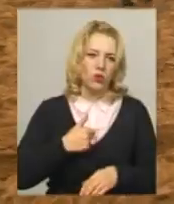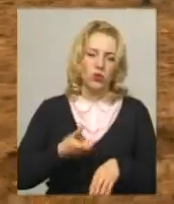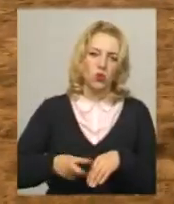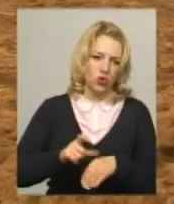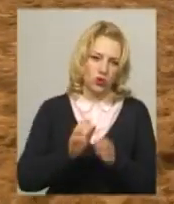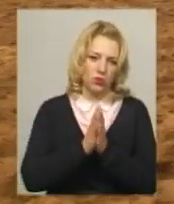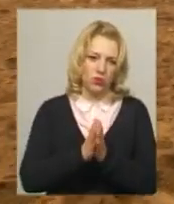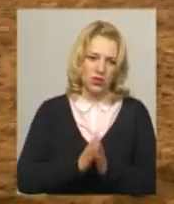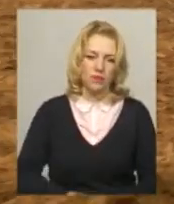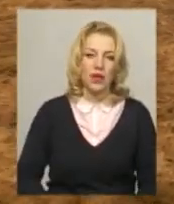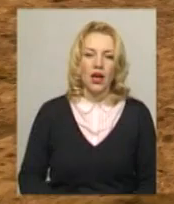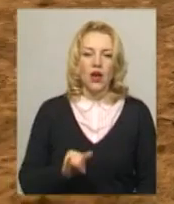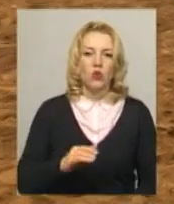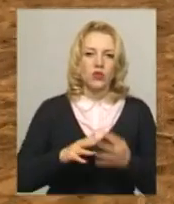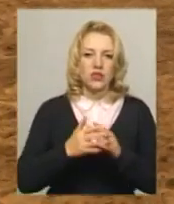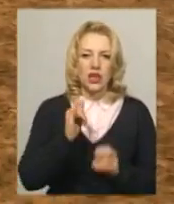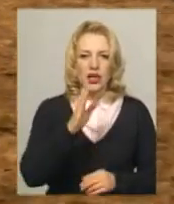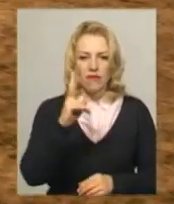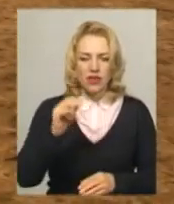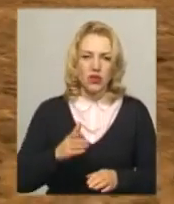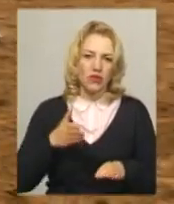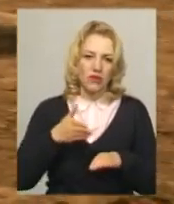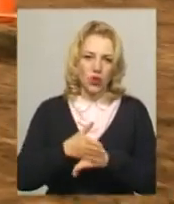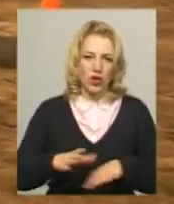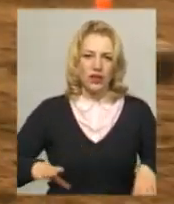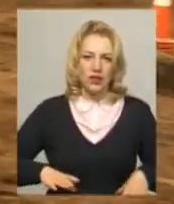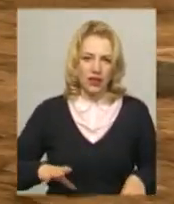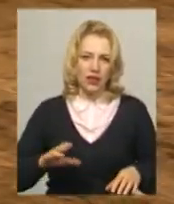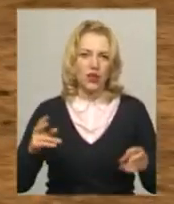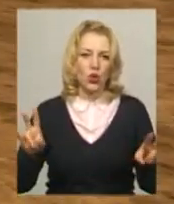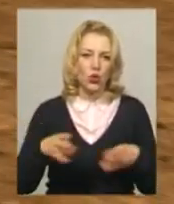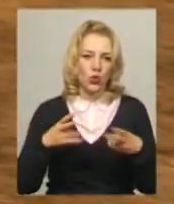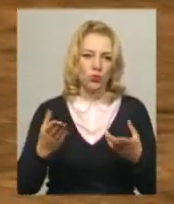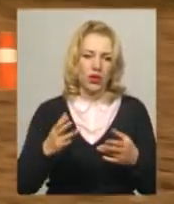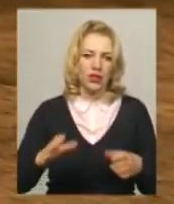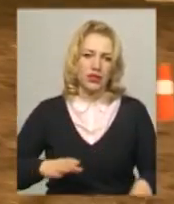В Іванківцях відвідуємо кінно-спортивний клуб, яким керує тренер Олександр Гуров.